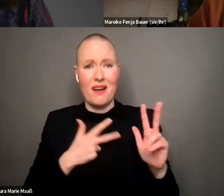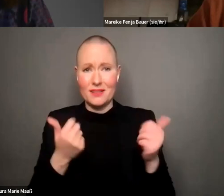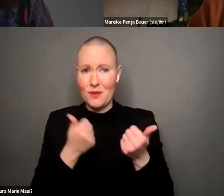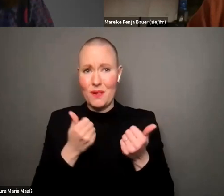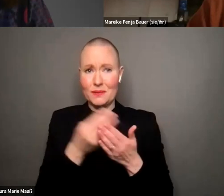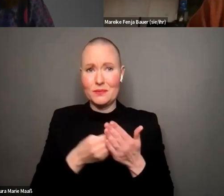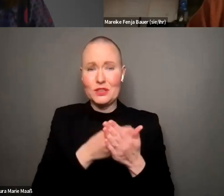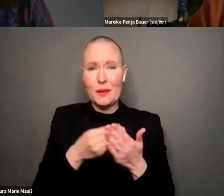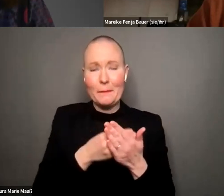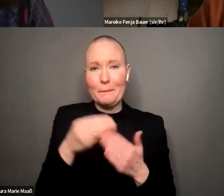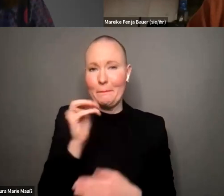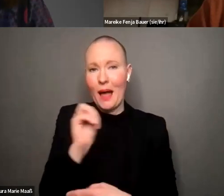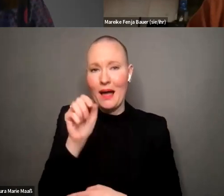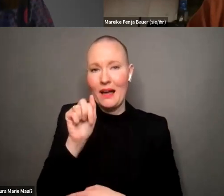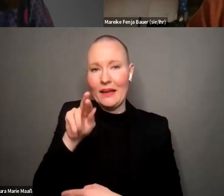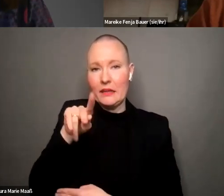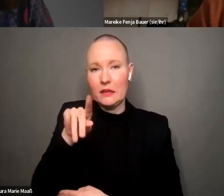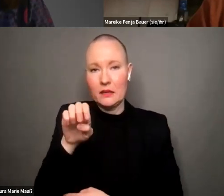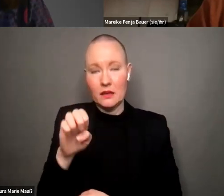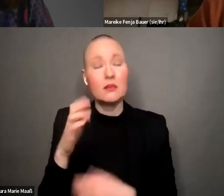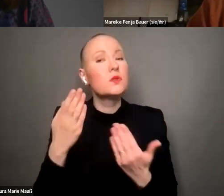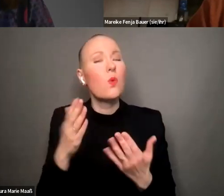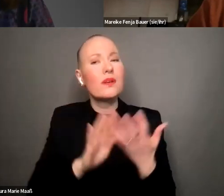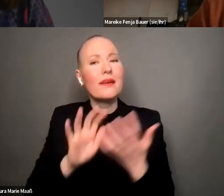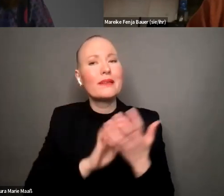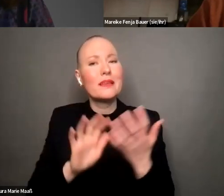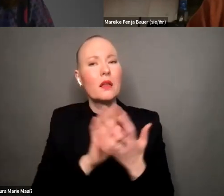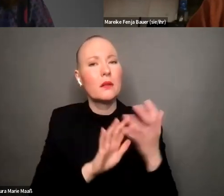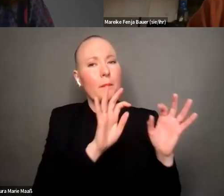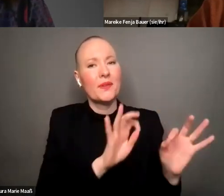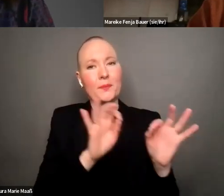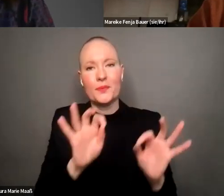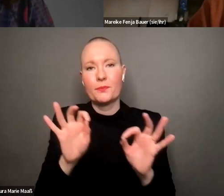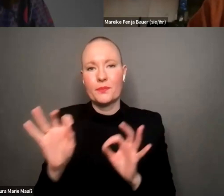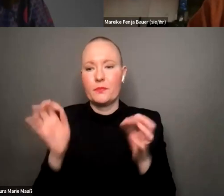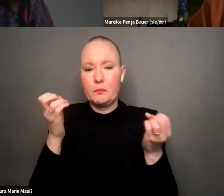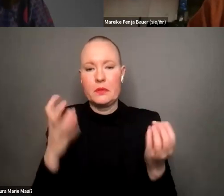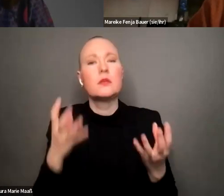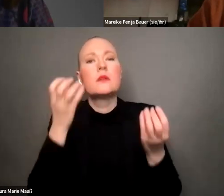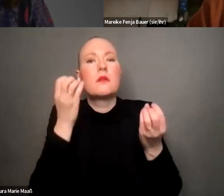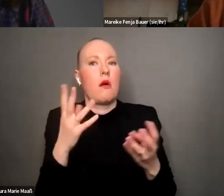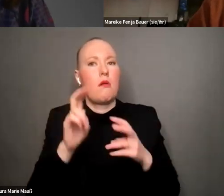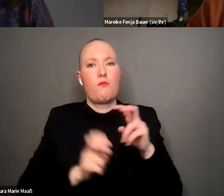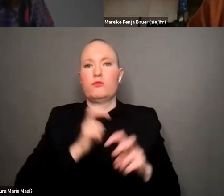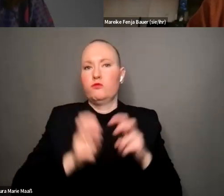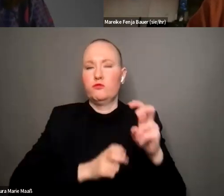dass das ja solche krisenmomente irgendwie dann auch ausgenutzt und irgendwie instrumentalisiert werden